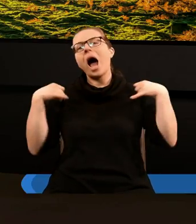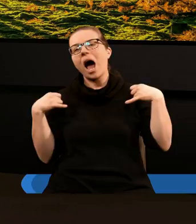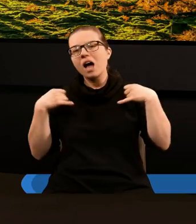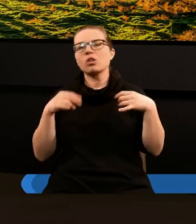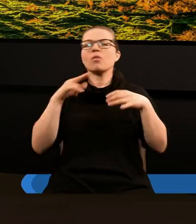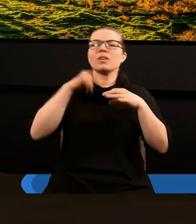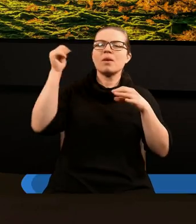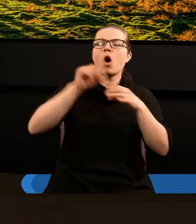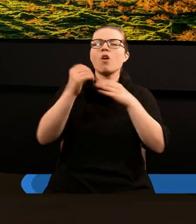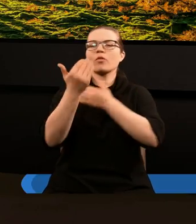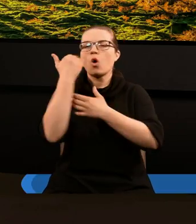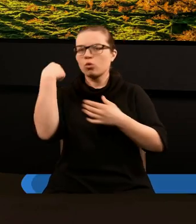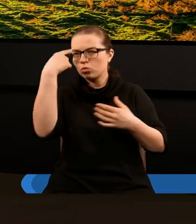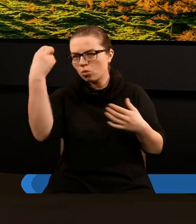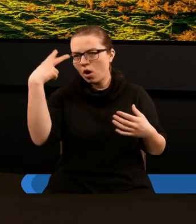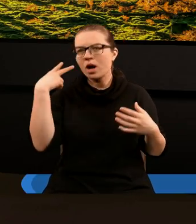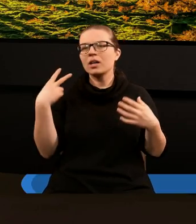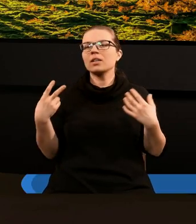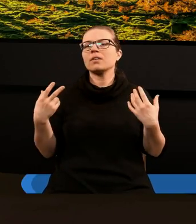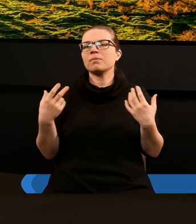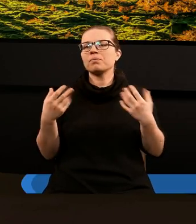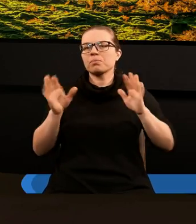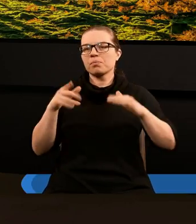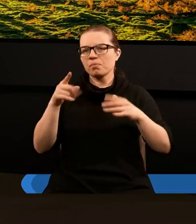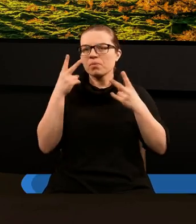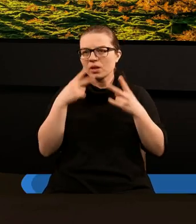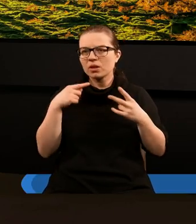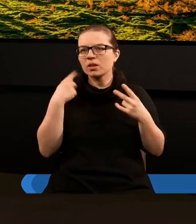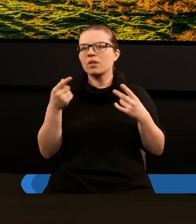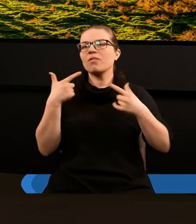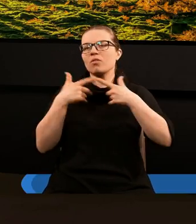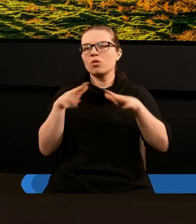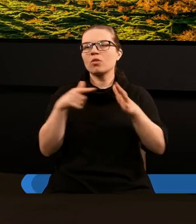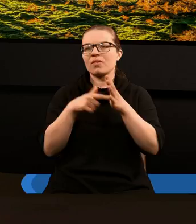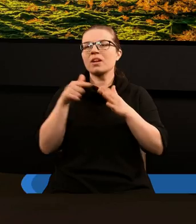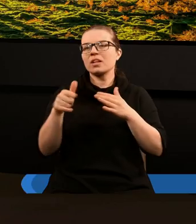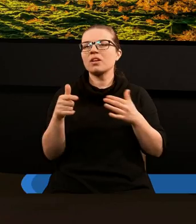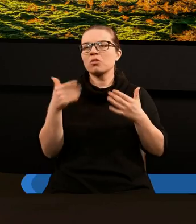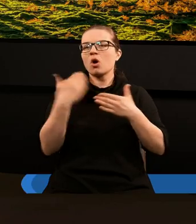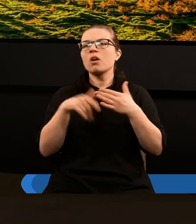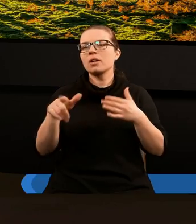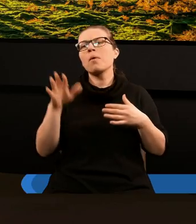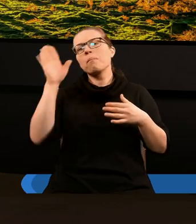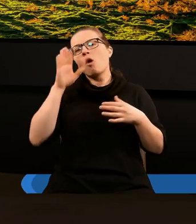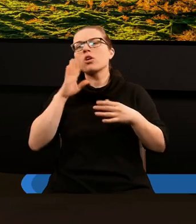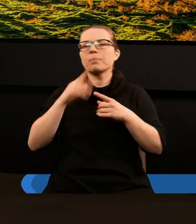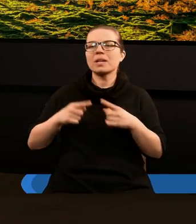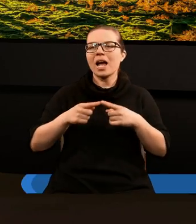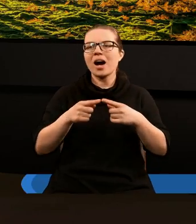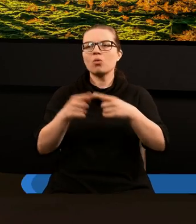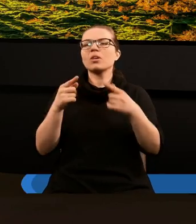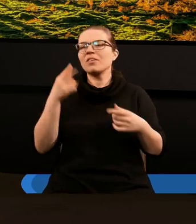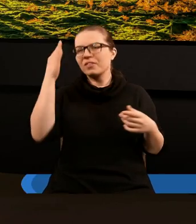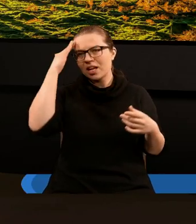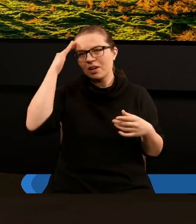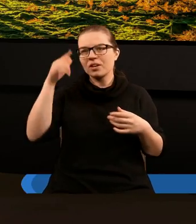wstępuje od wschodu Słońca. Też pozwolę sobie dopowiedzieć, że wschód często właśnie kojarzy się z tym takim Bożym kierunkiem. Wiemy,